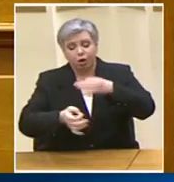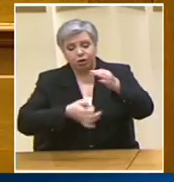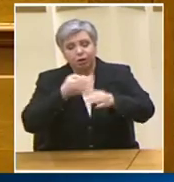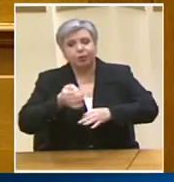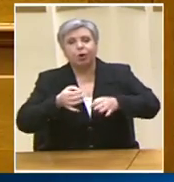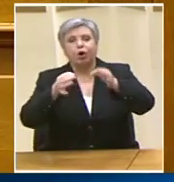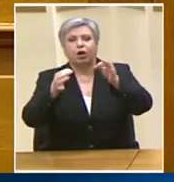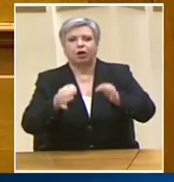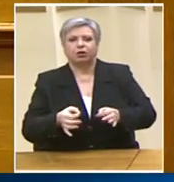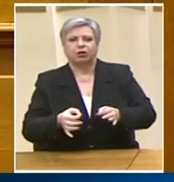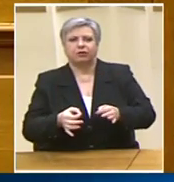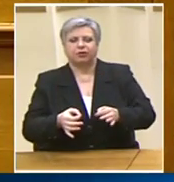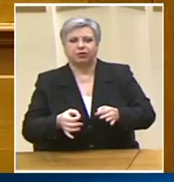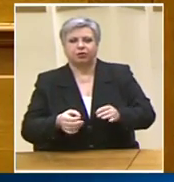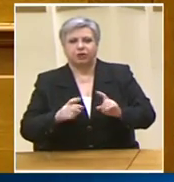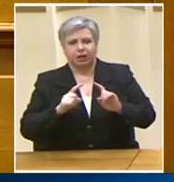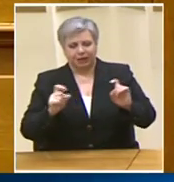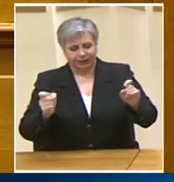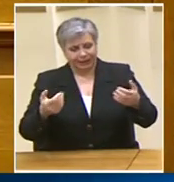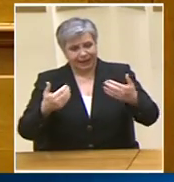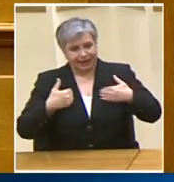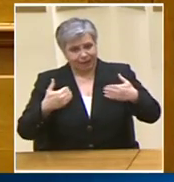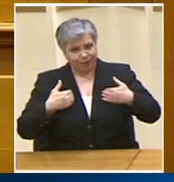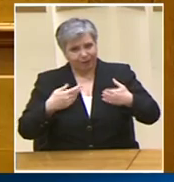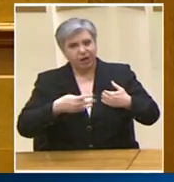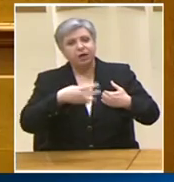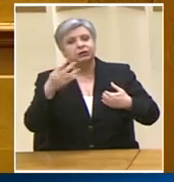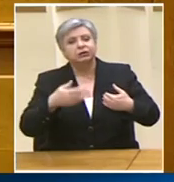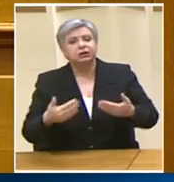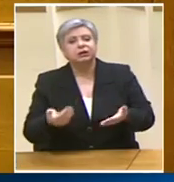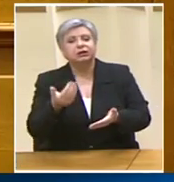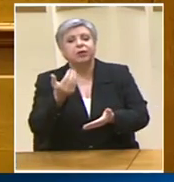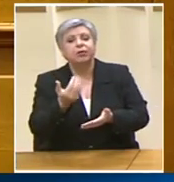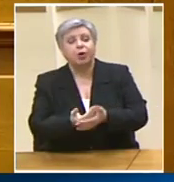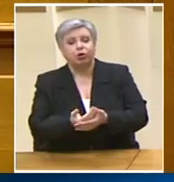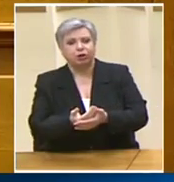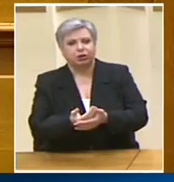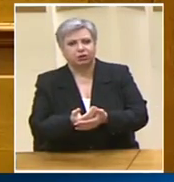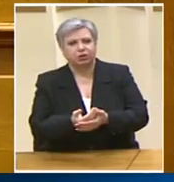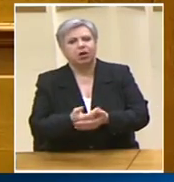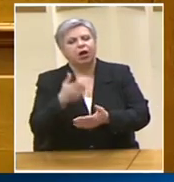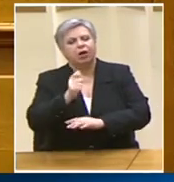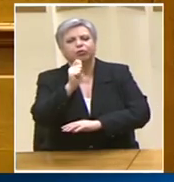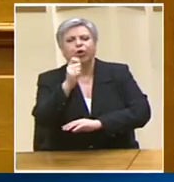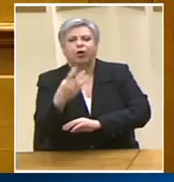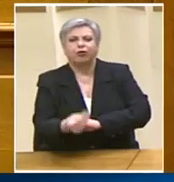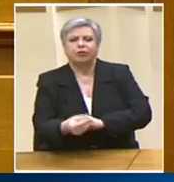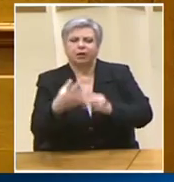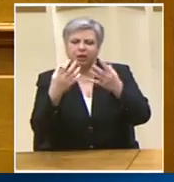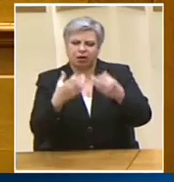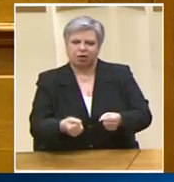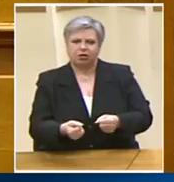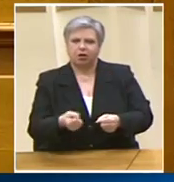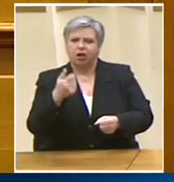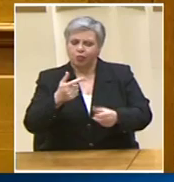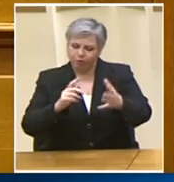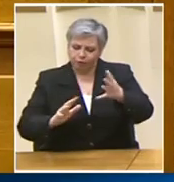καταθέτοντας συνθηματικά θα έλεγα τη δική μας πρόταση ολοκληρωμένη πρόταση προοδευτική πρόταση για τη